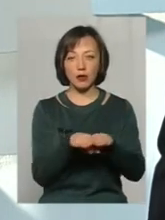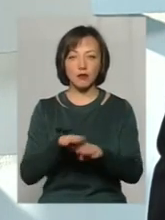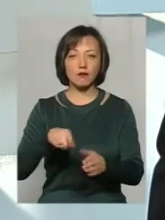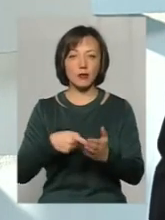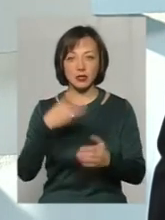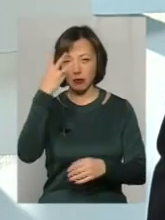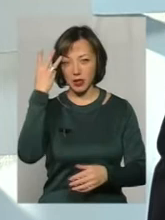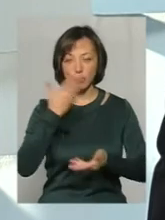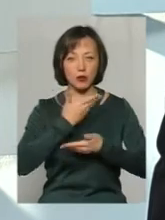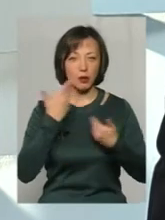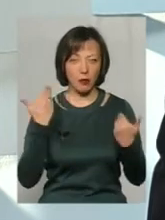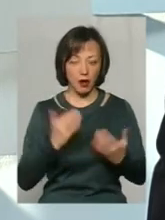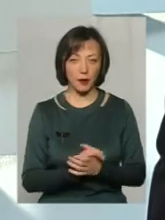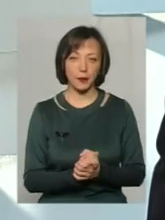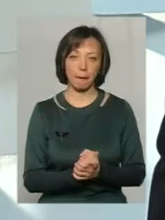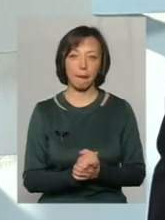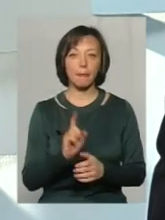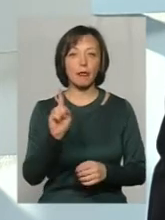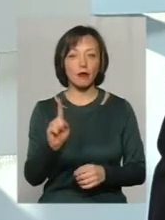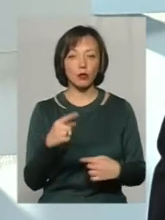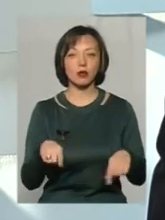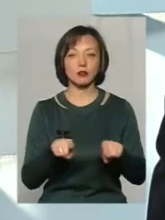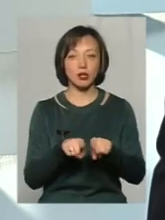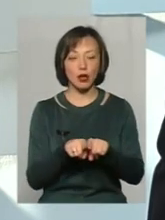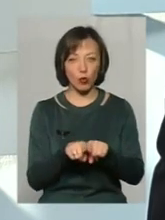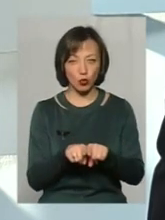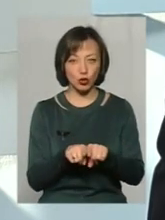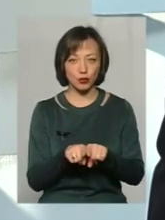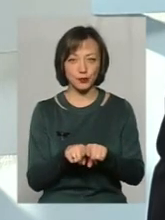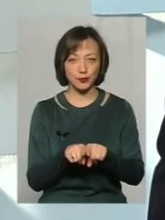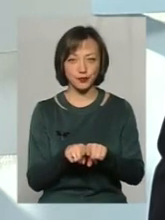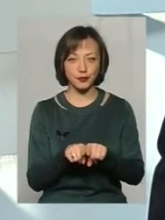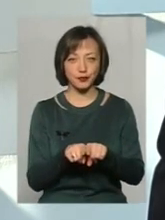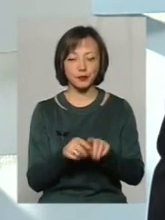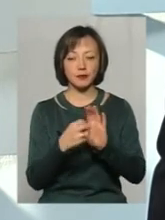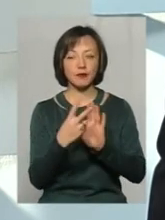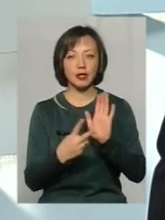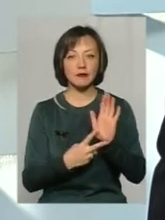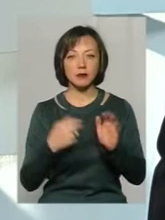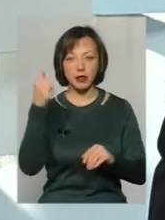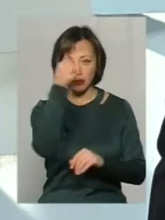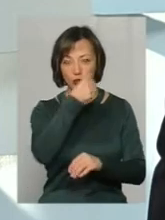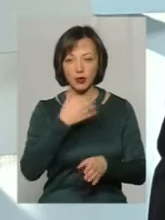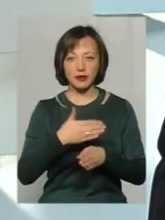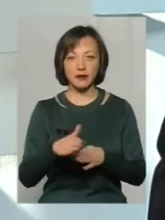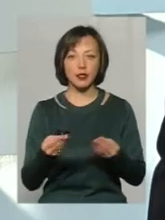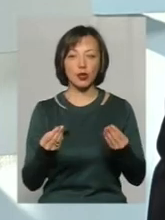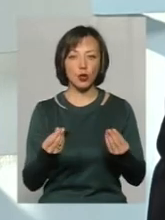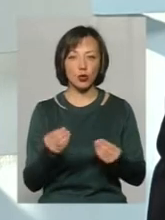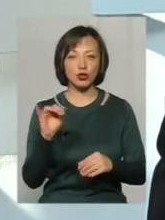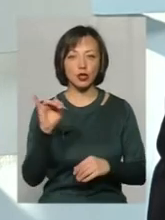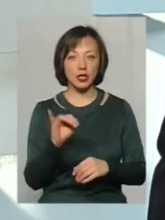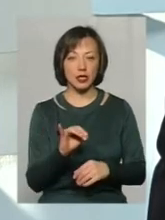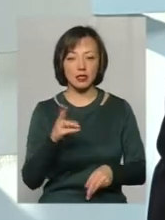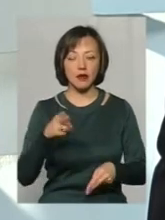місті Хмельницькому немає. До речі, також в 2017 році виділені кошти, і